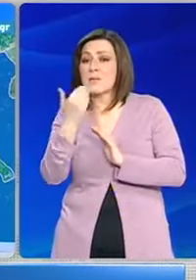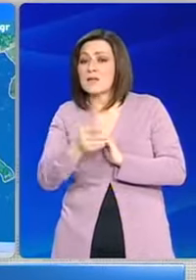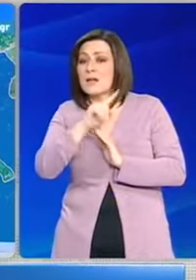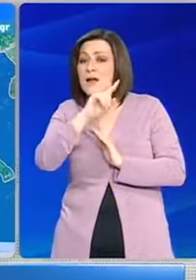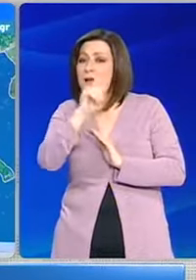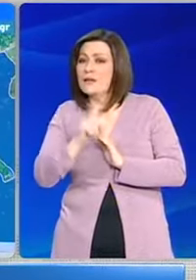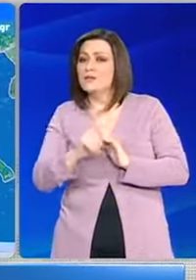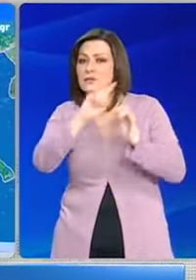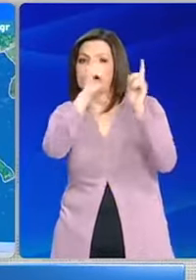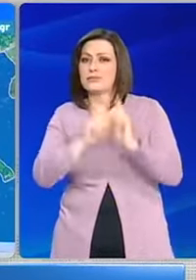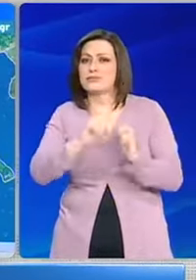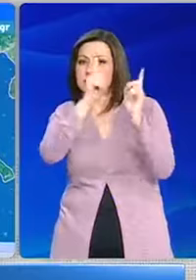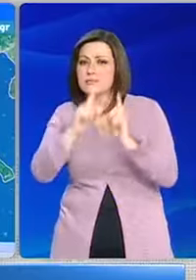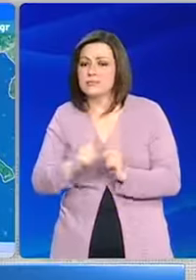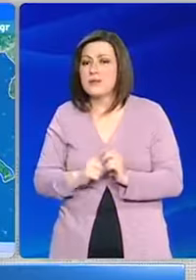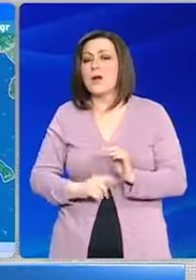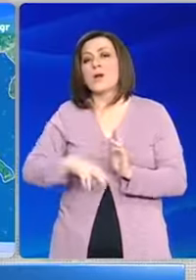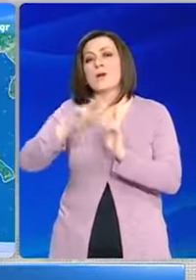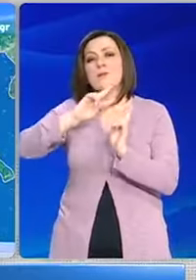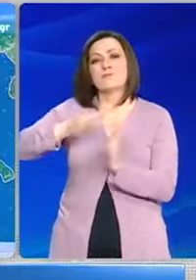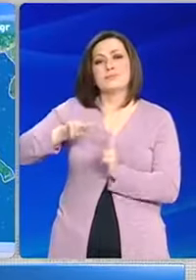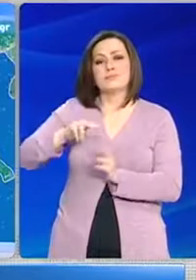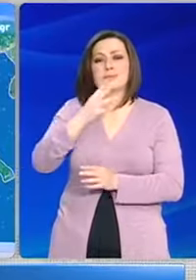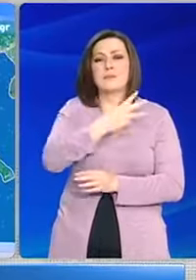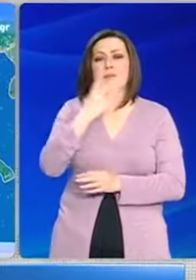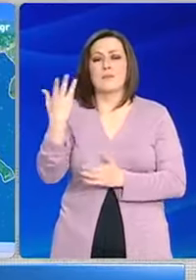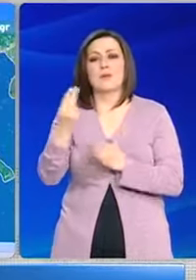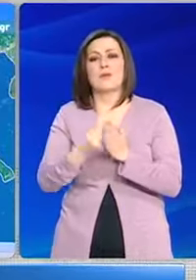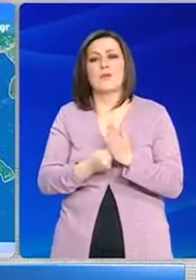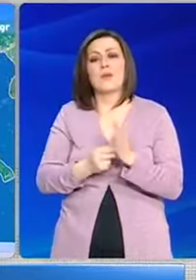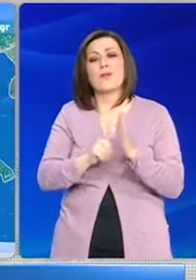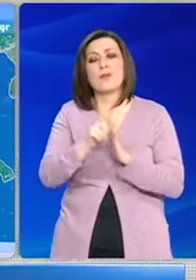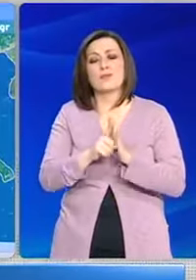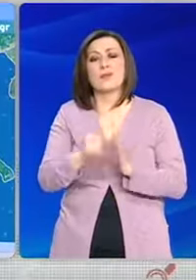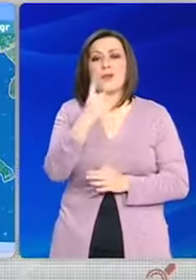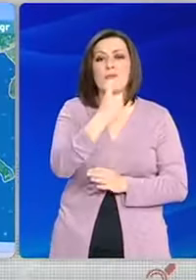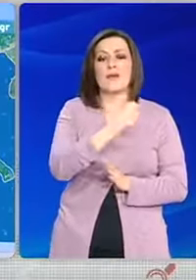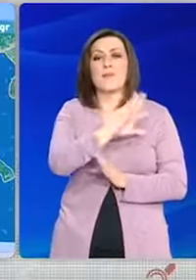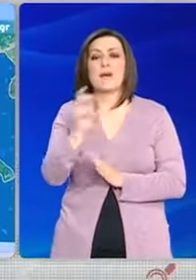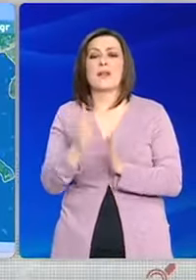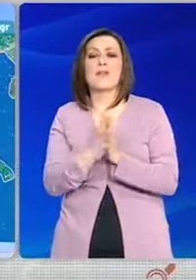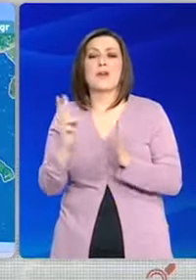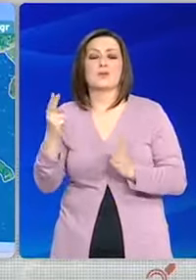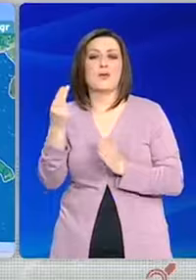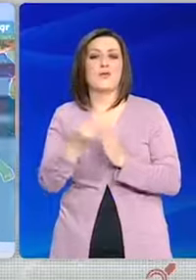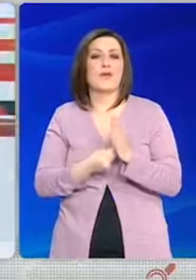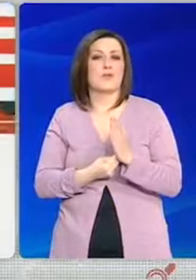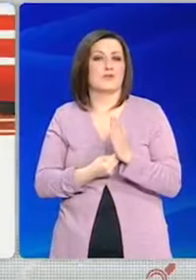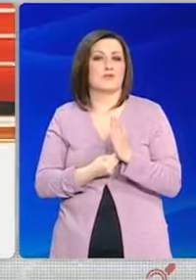παροδική καταιγίδα. Νότιο Ανατολική άνεμη 3 με 5 μποφόρ και η θερμοκρασία στην πόλη από 10 έως 18 βαθμούς.